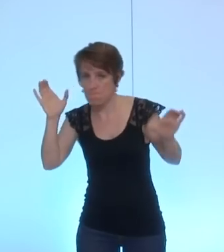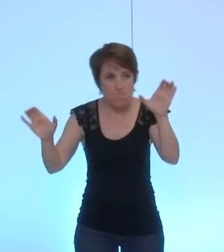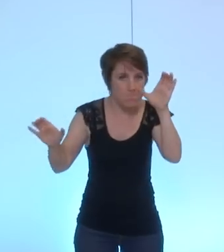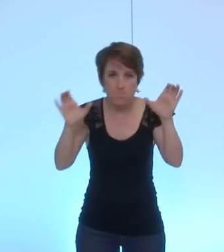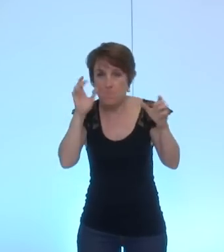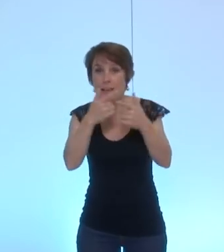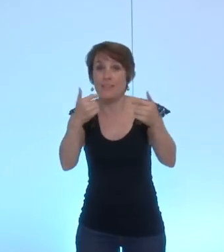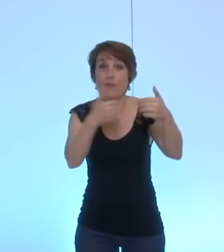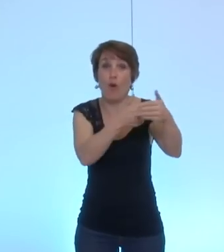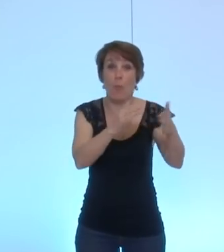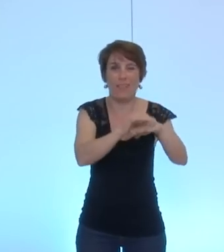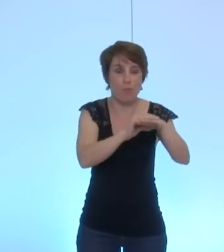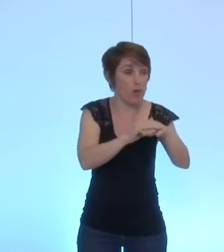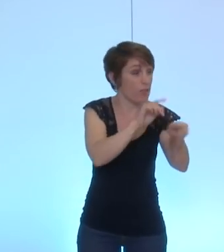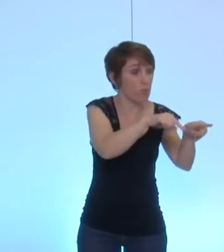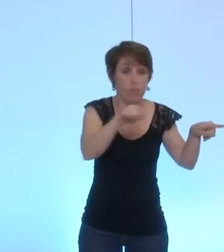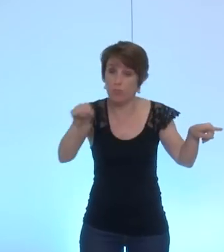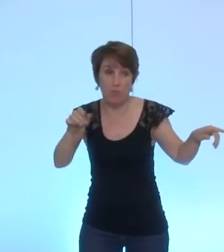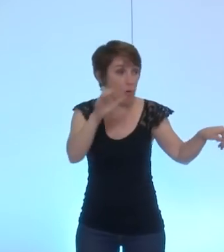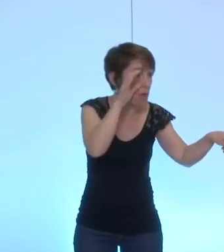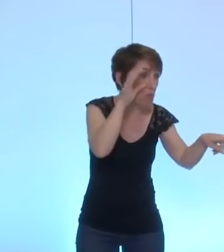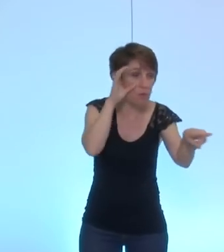formations politiques sur ces questions